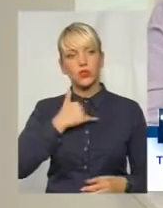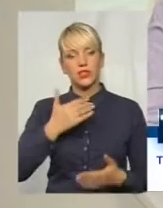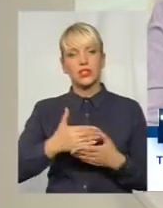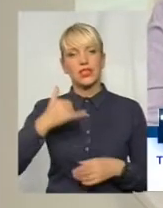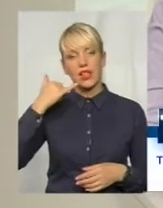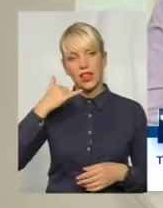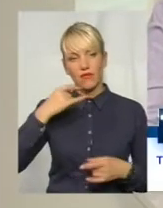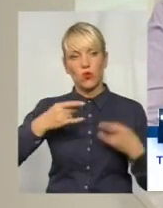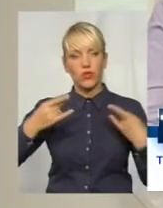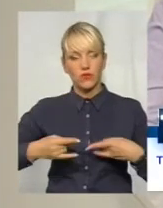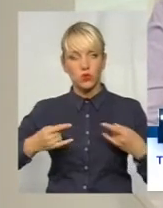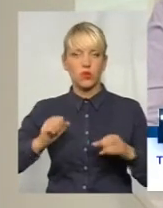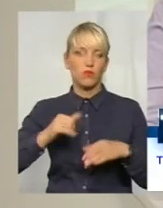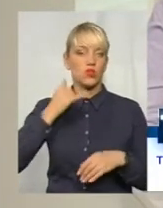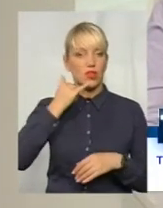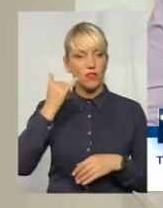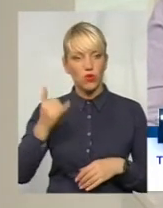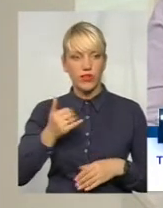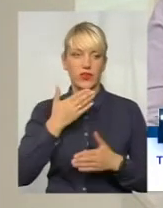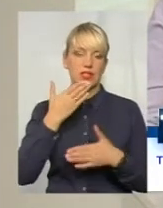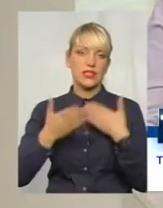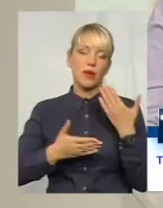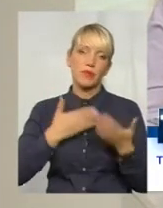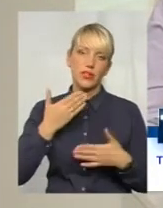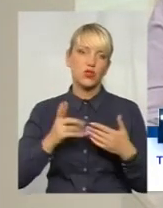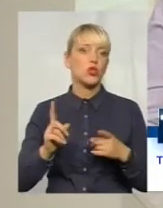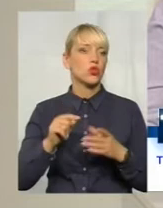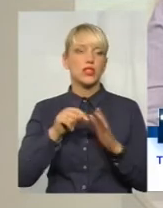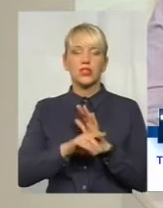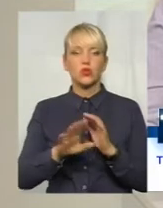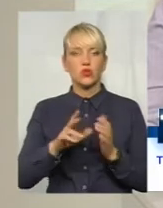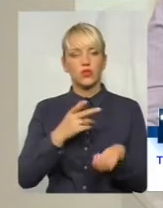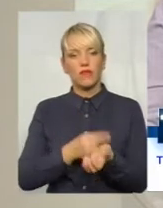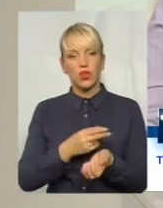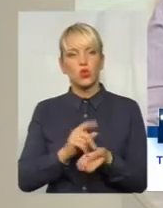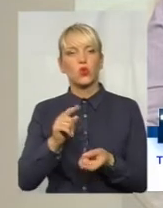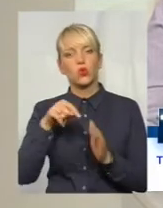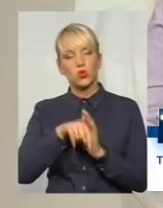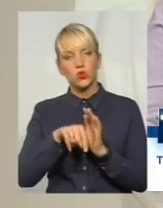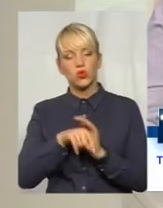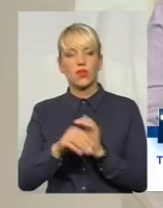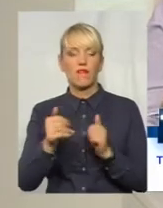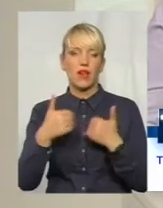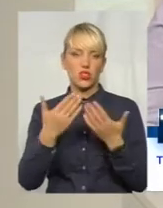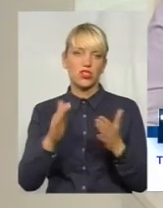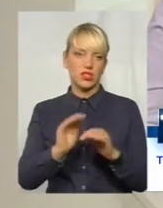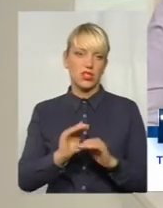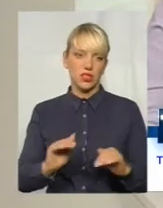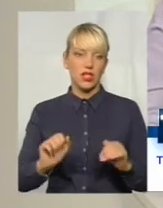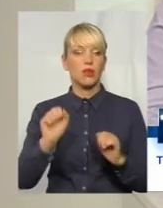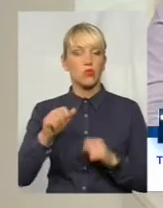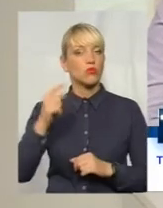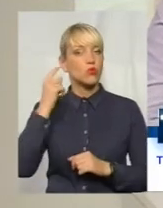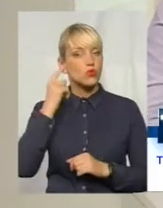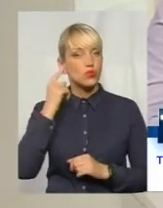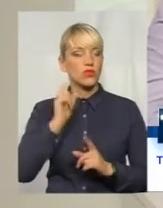зараз його побачите на екрані. Можете телефонувати і запитувати навіть те, що не стосується вакцинації, але щось стосується ваших дітей, і можливо почуєте відповідь.